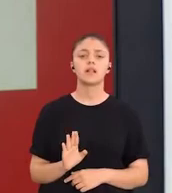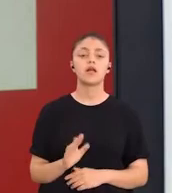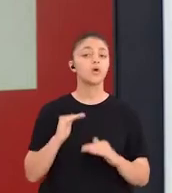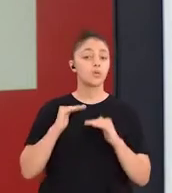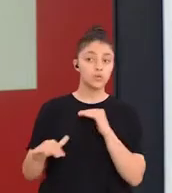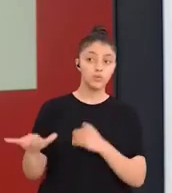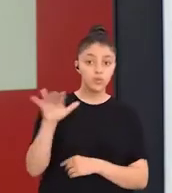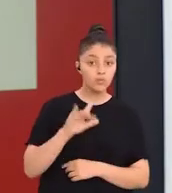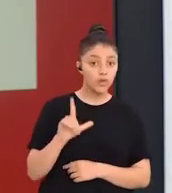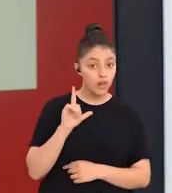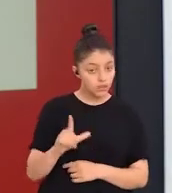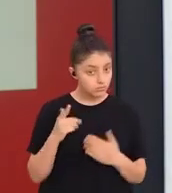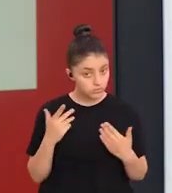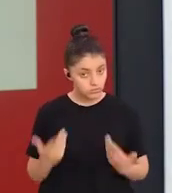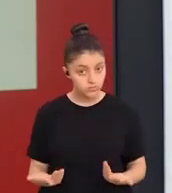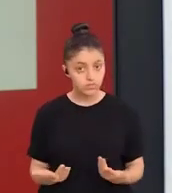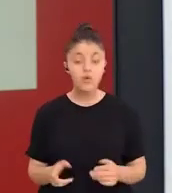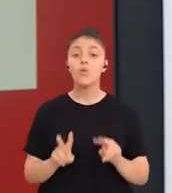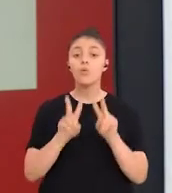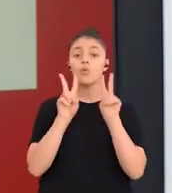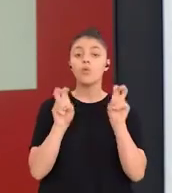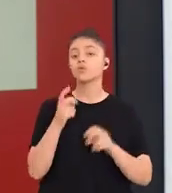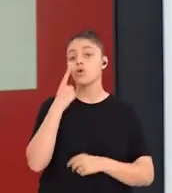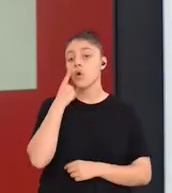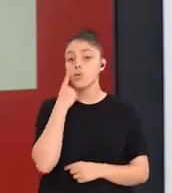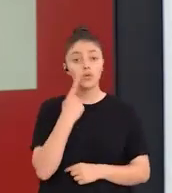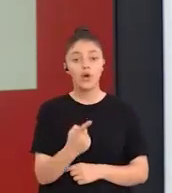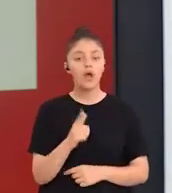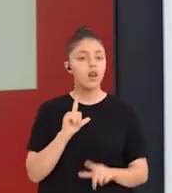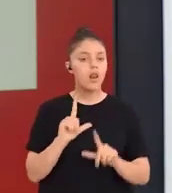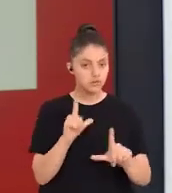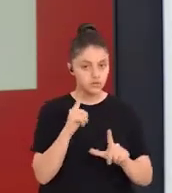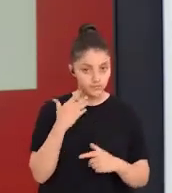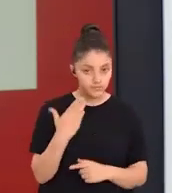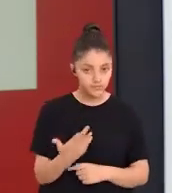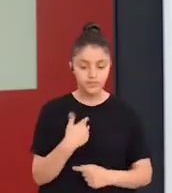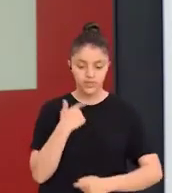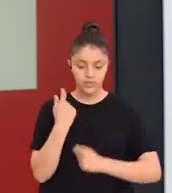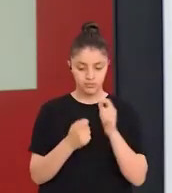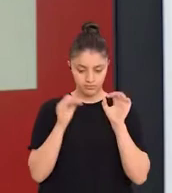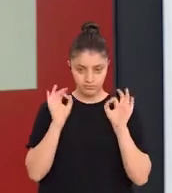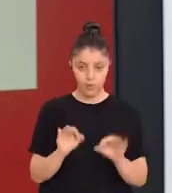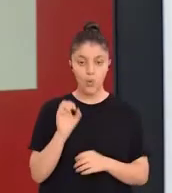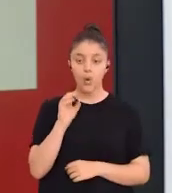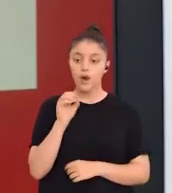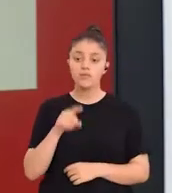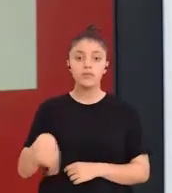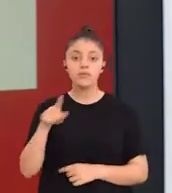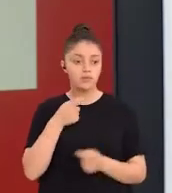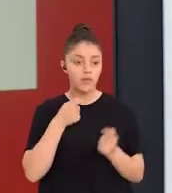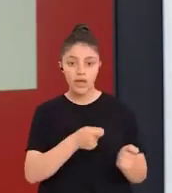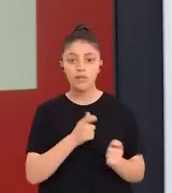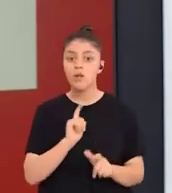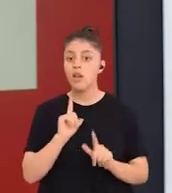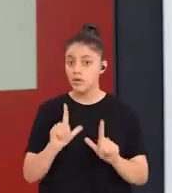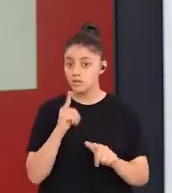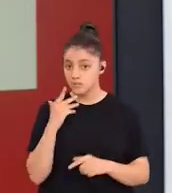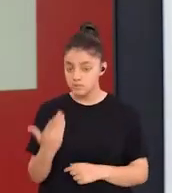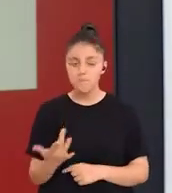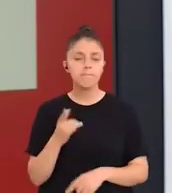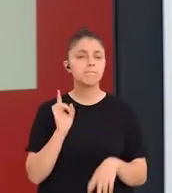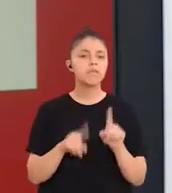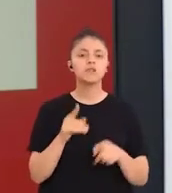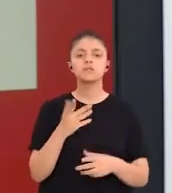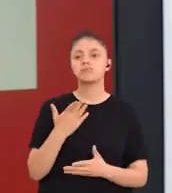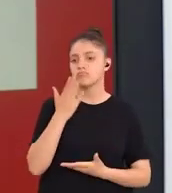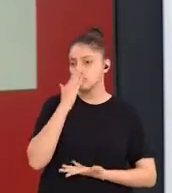değildir. Toplumun gereksinimleri, konu alanının gereksinimleri, uygulayıcı olarak öğretmenlerin gereksinimleri,